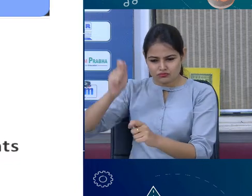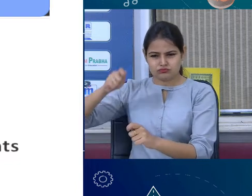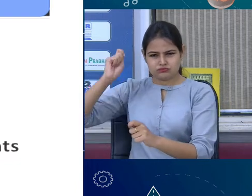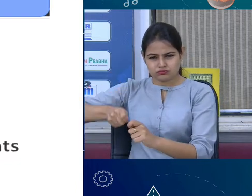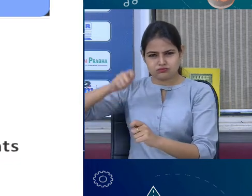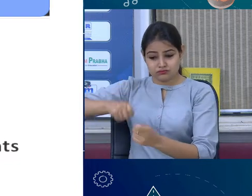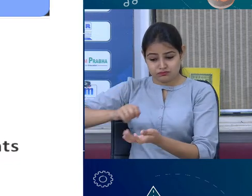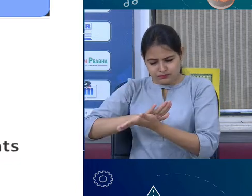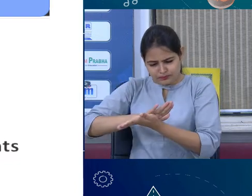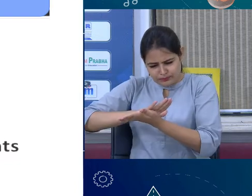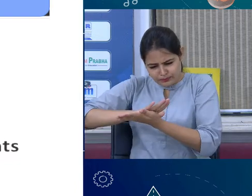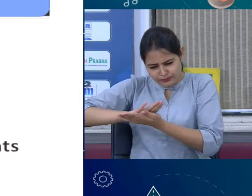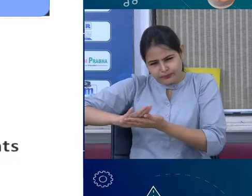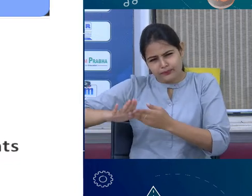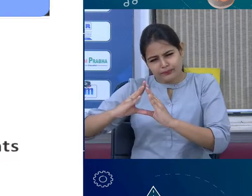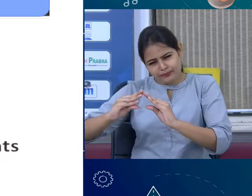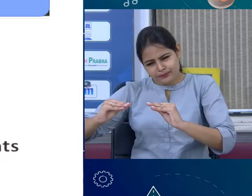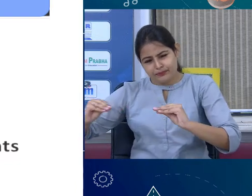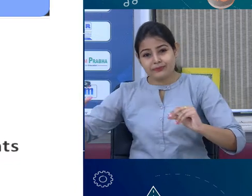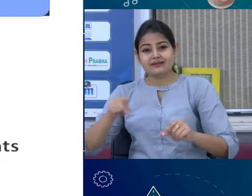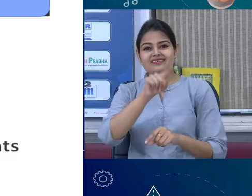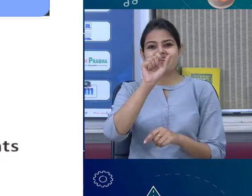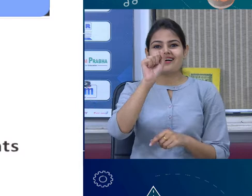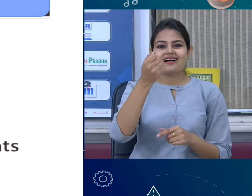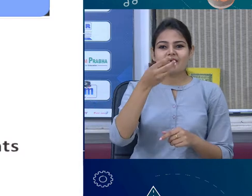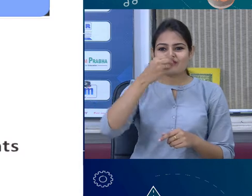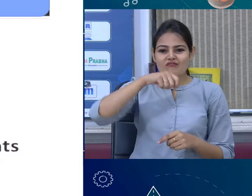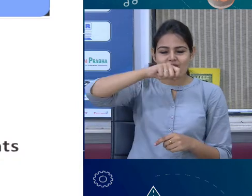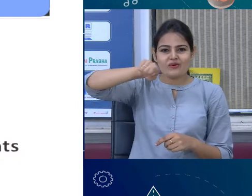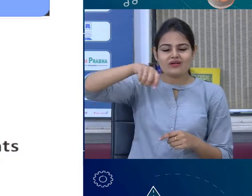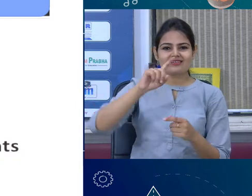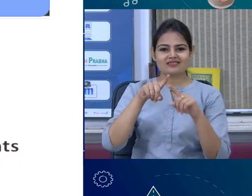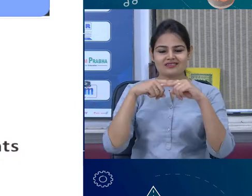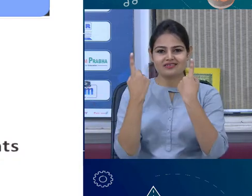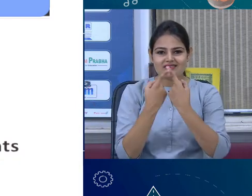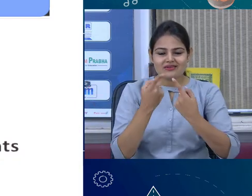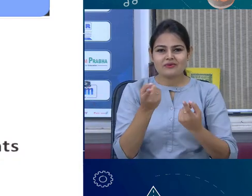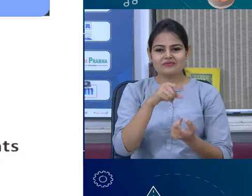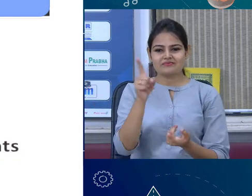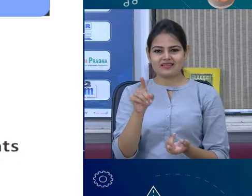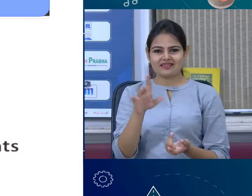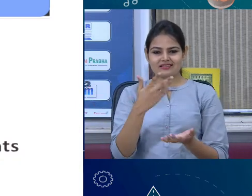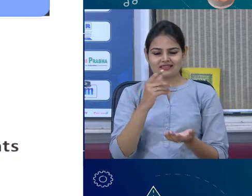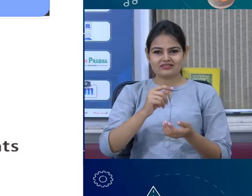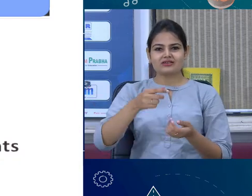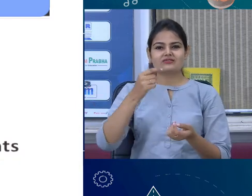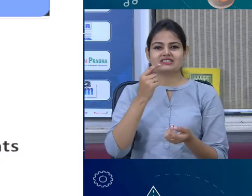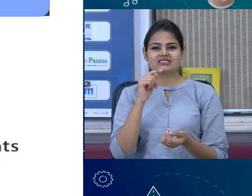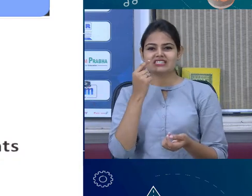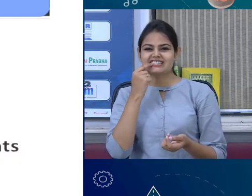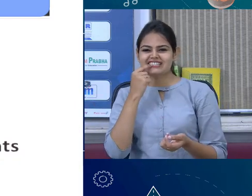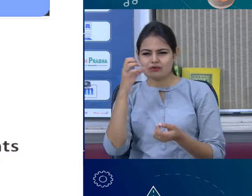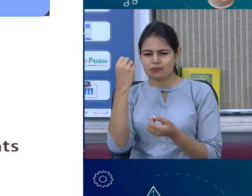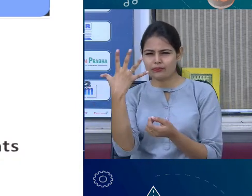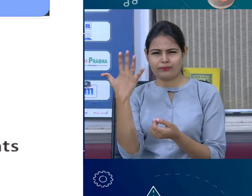आता है और थिक होता है पर उसी aluminum को अगर if it is beaten with a hammer then we can stretch it into a thin sheet